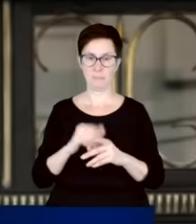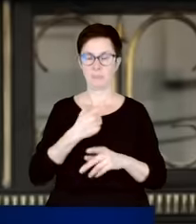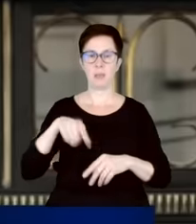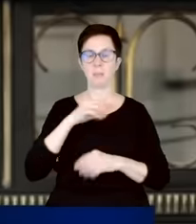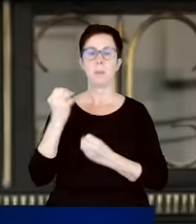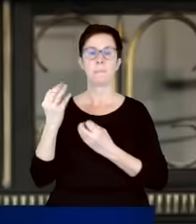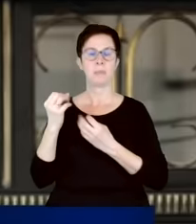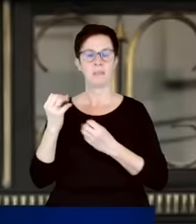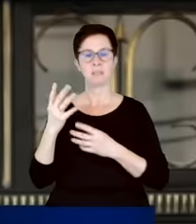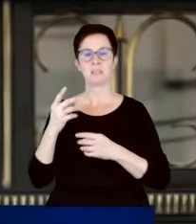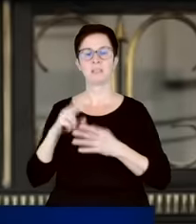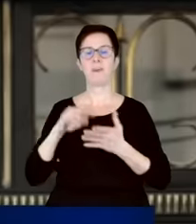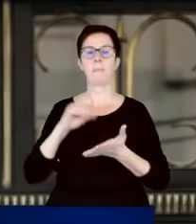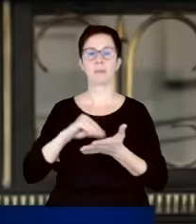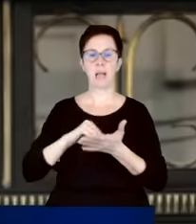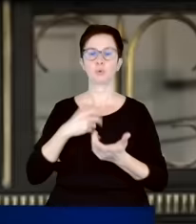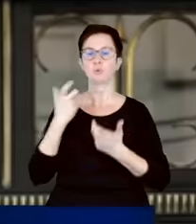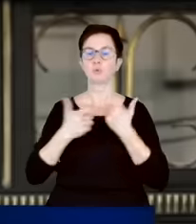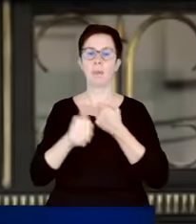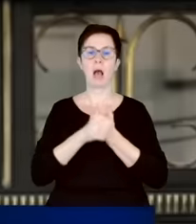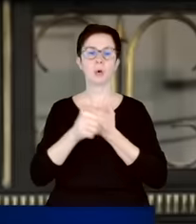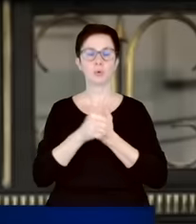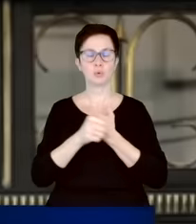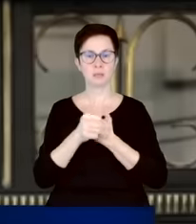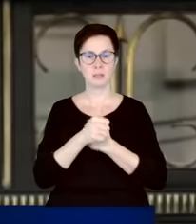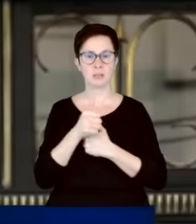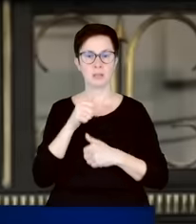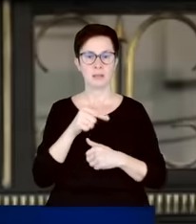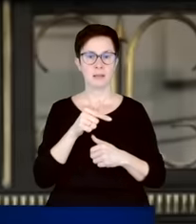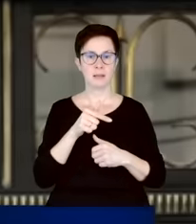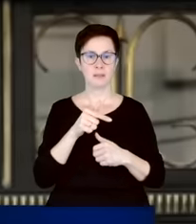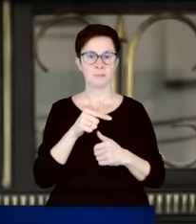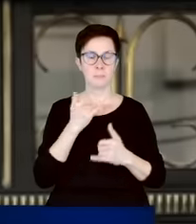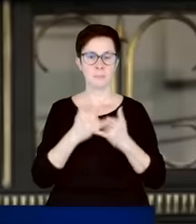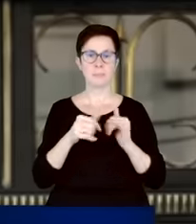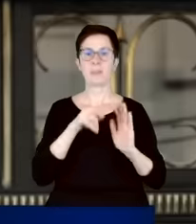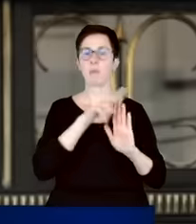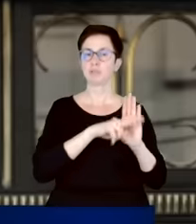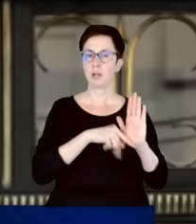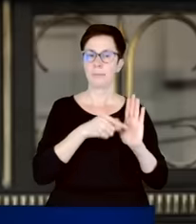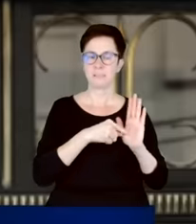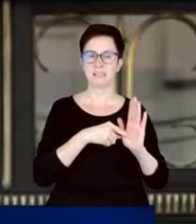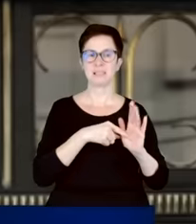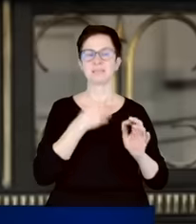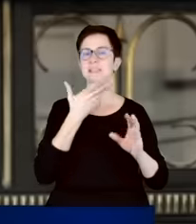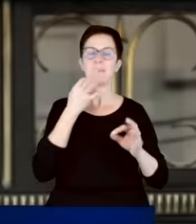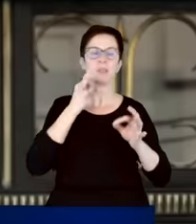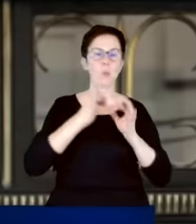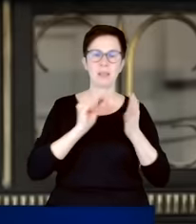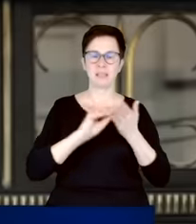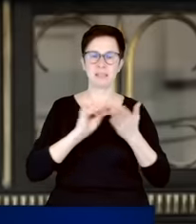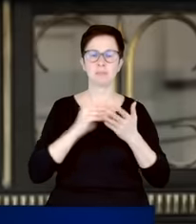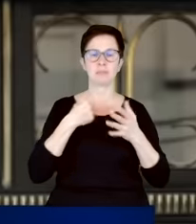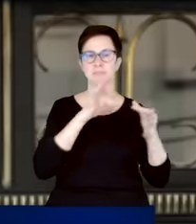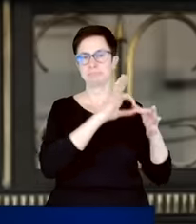jak szukamy argumentów do, powiedzmy, albo mamy przepis, który jest dla nas mniej jasny, to odwołujemy się do dwóch rzeczy.